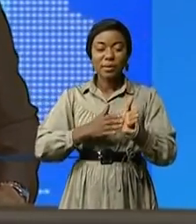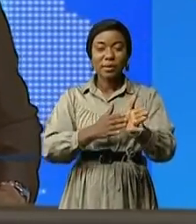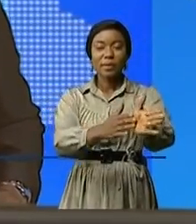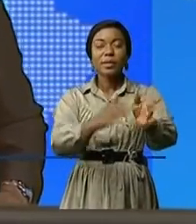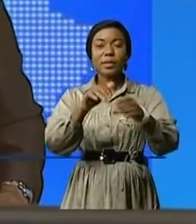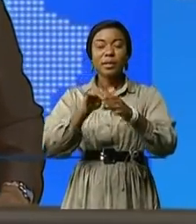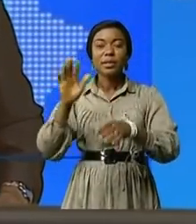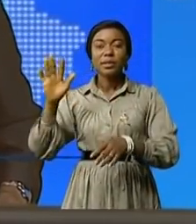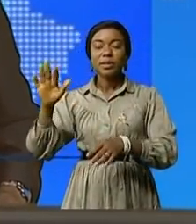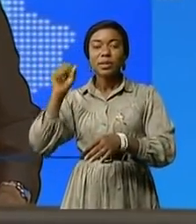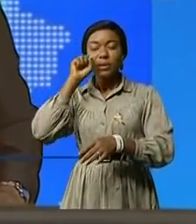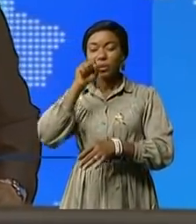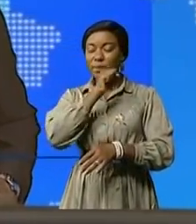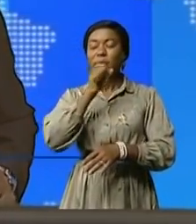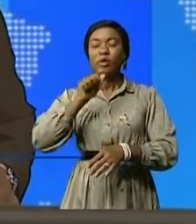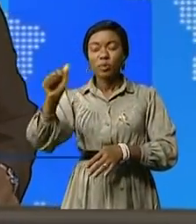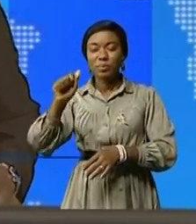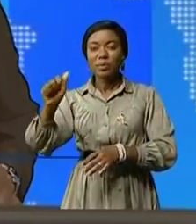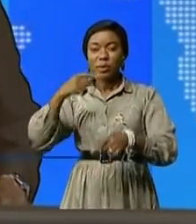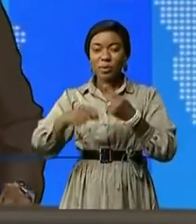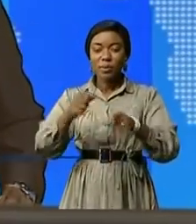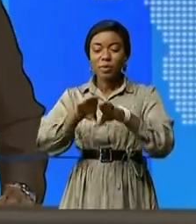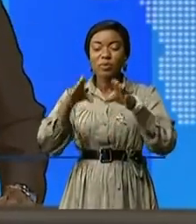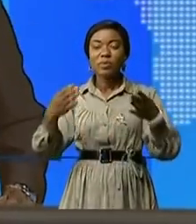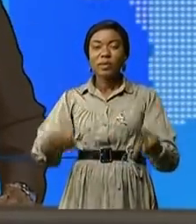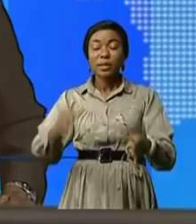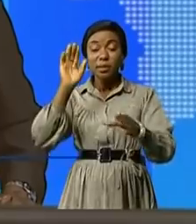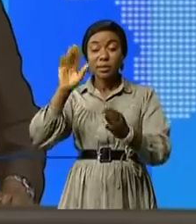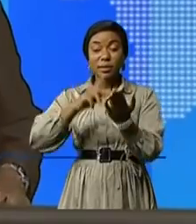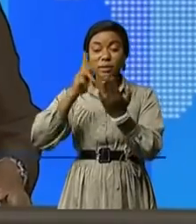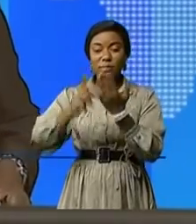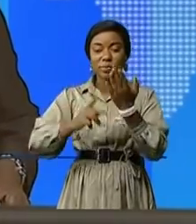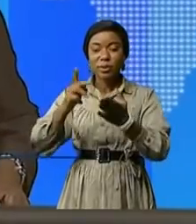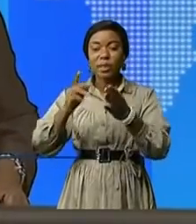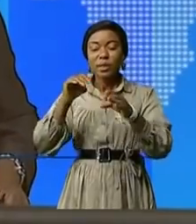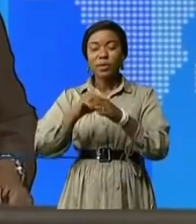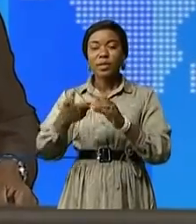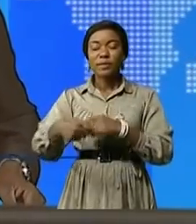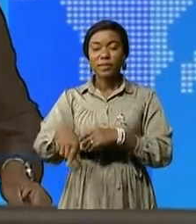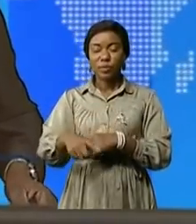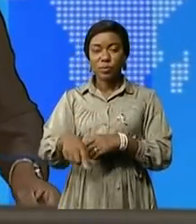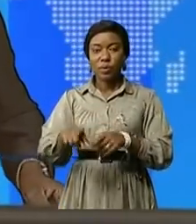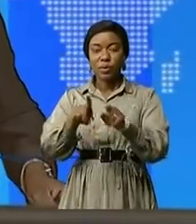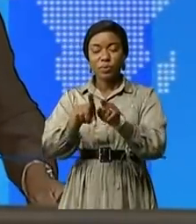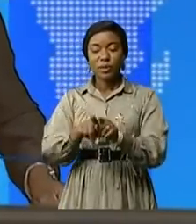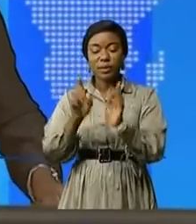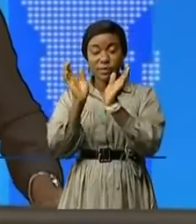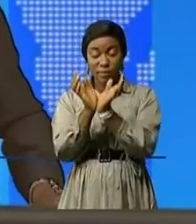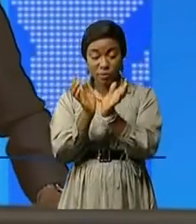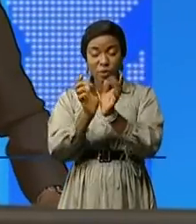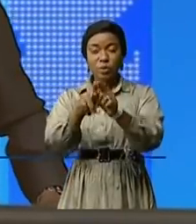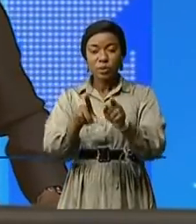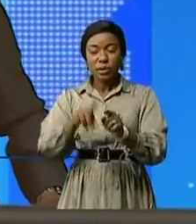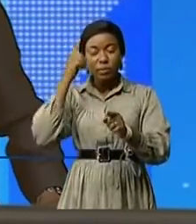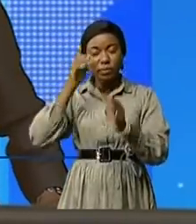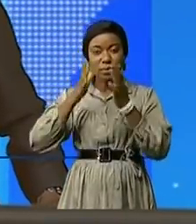Kinshasa. Jean-Michel Samaloukonde a procédé au lancement du 10 projets au croisement des avenues Université et rempoint victoire. Ce sera